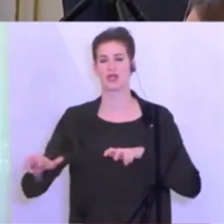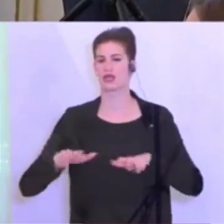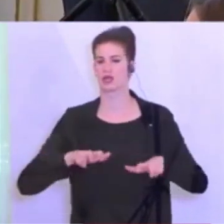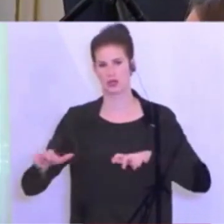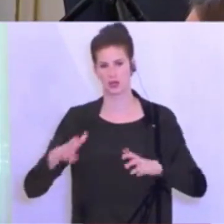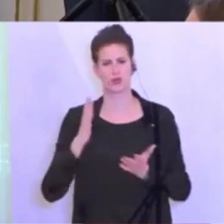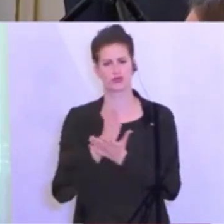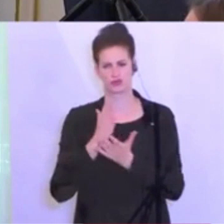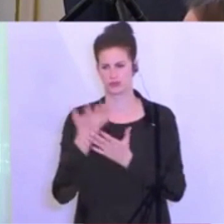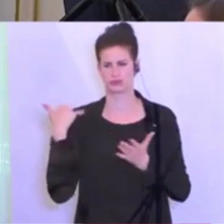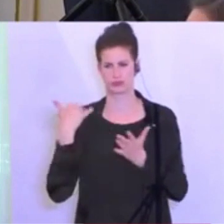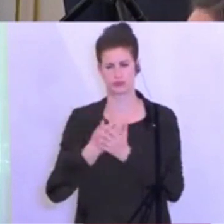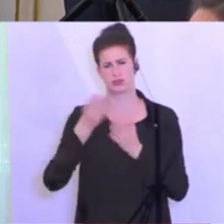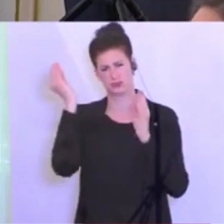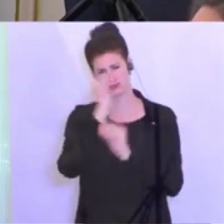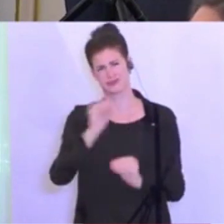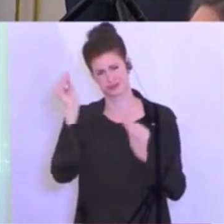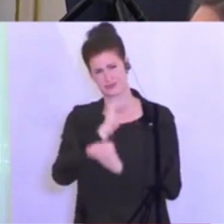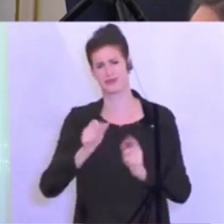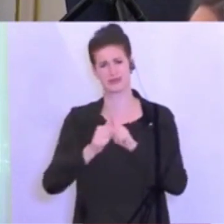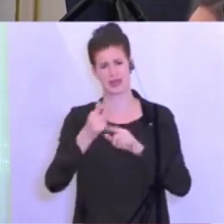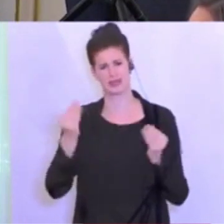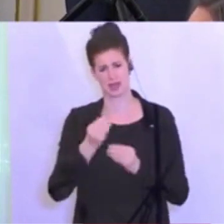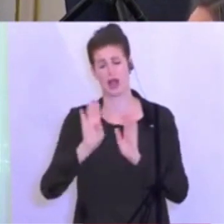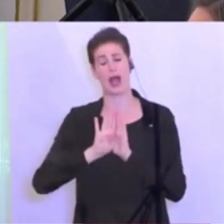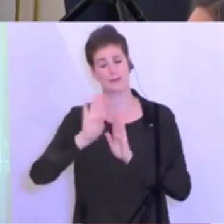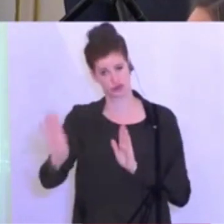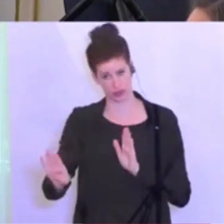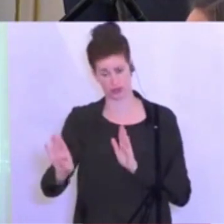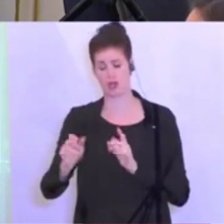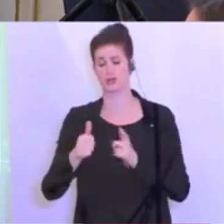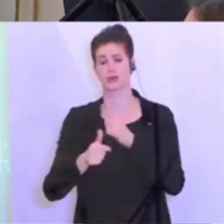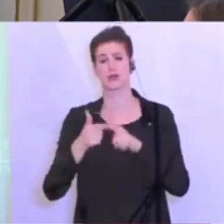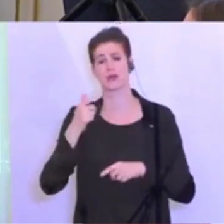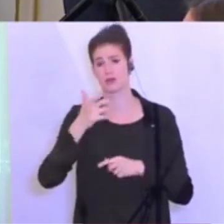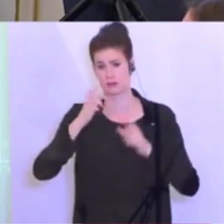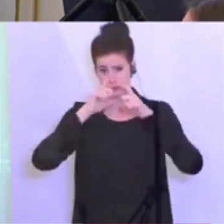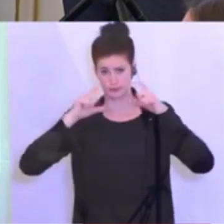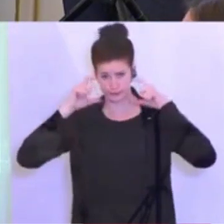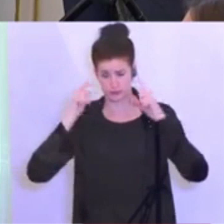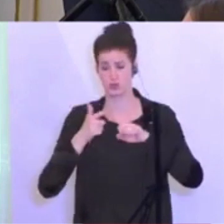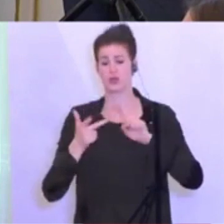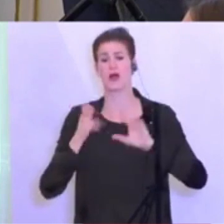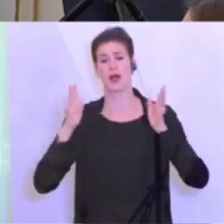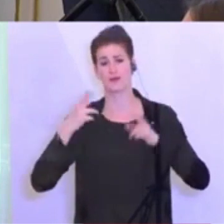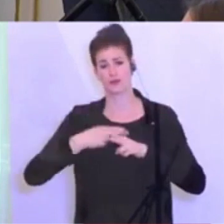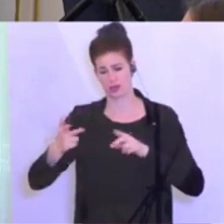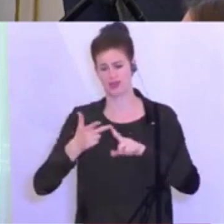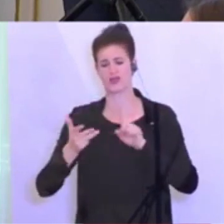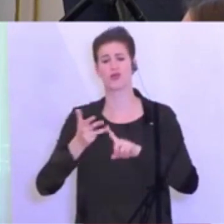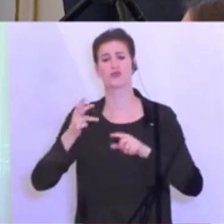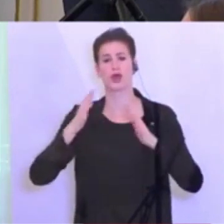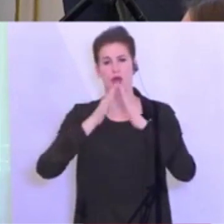Abstand halten, Mund-Nasen-Schutz, Hygiene, also Handhygiene und Hausverstand.